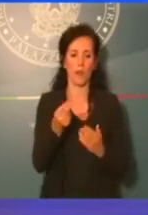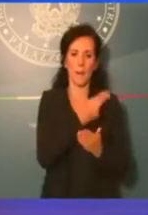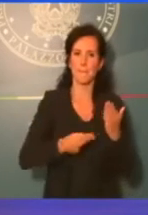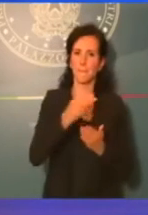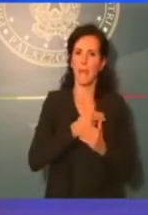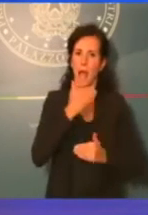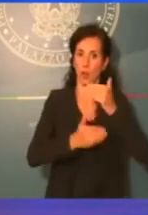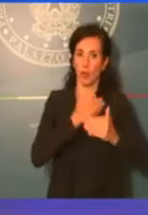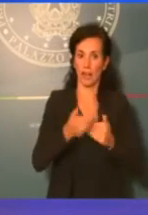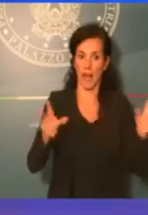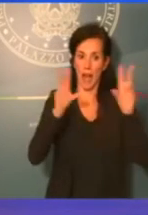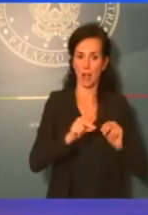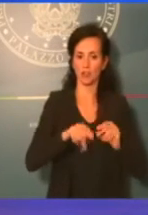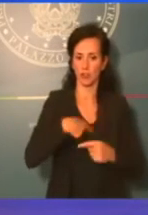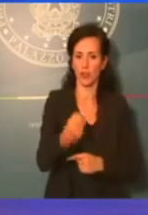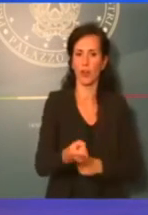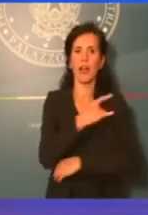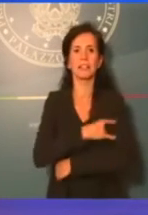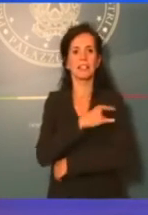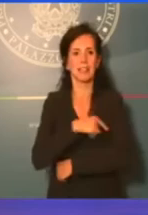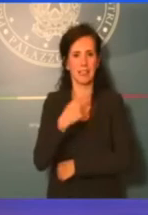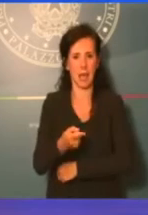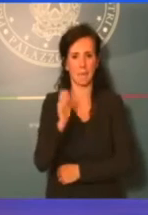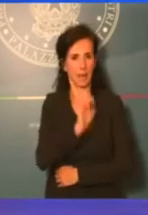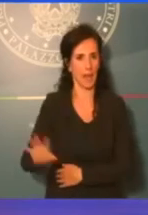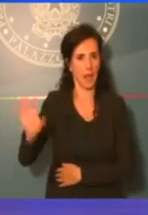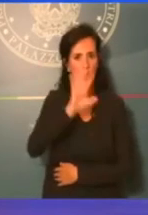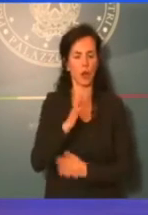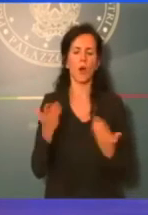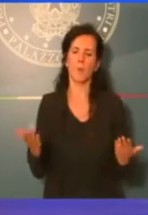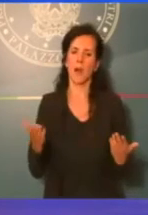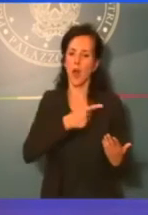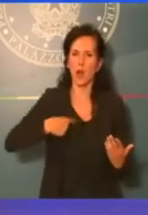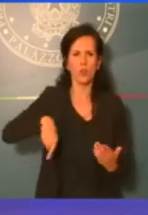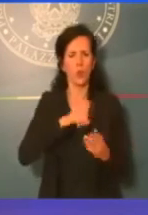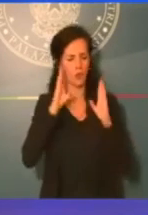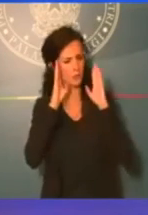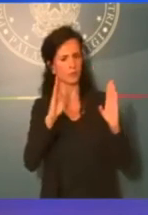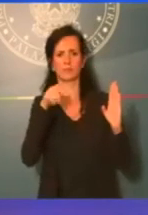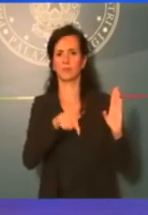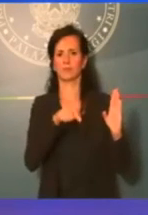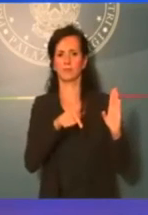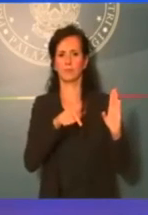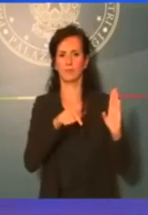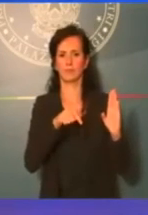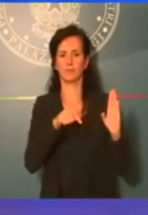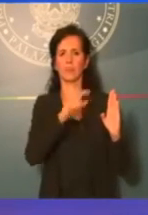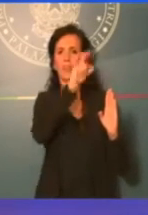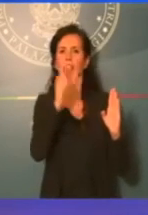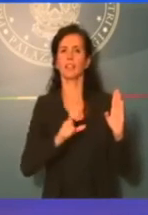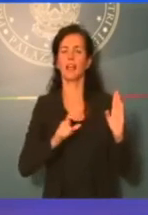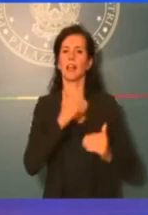presenteremo poi a settembre per l'Unione Europea, noi siamo concentrati su questo. lì che dobbiamo preoccuparci